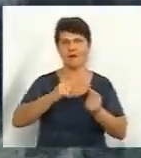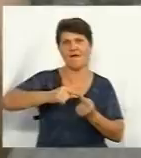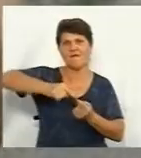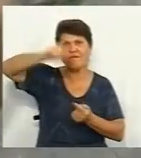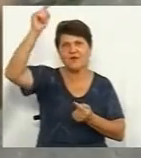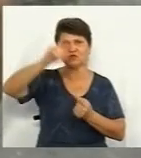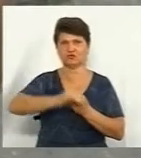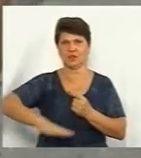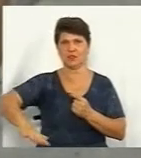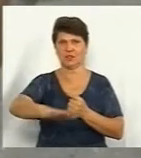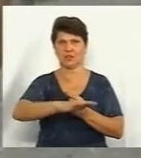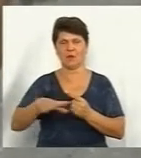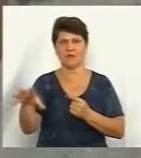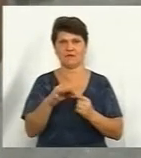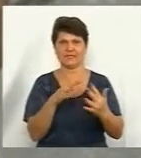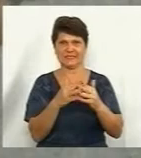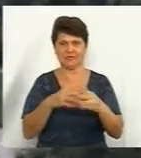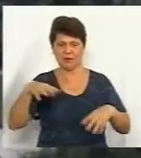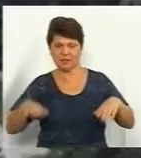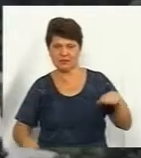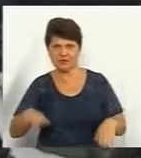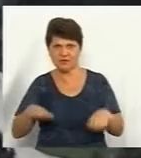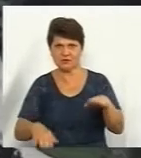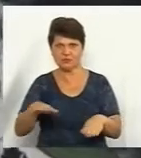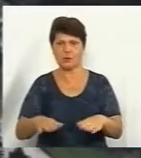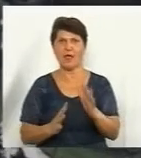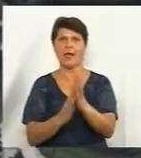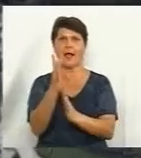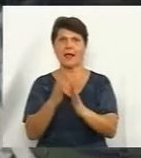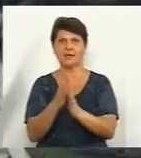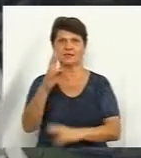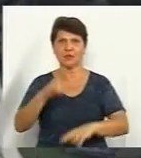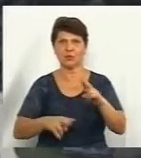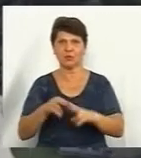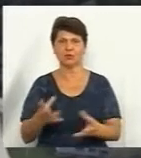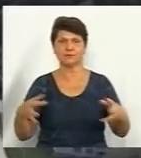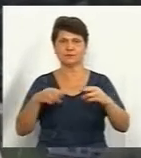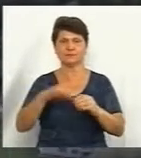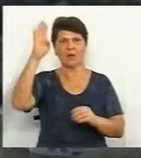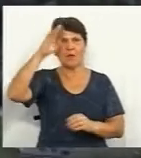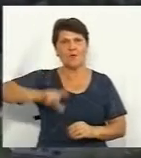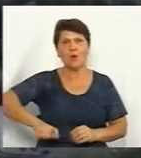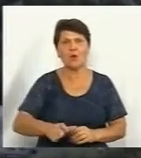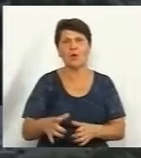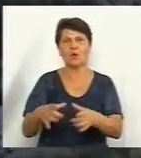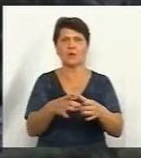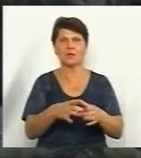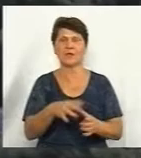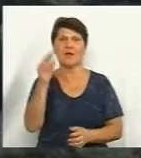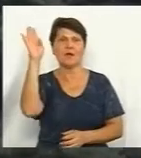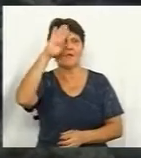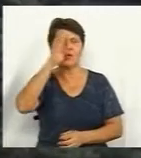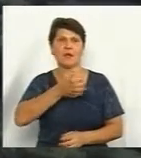території, всі населені пункти нижче. Під лісом, де будують сміттєкомплекс озера прісної води, коментує Василь Гуменний,